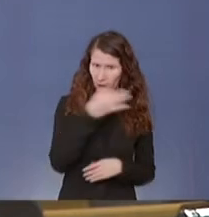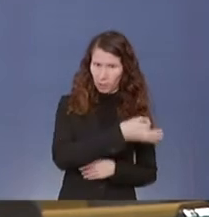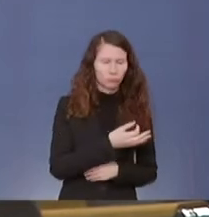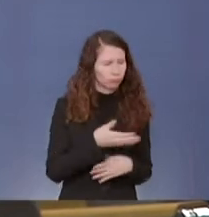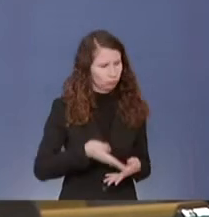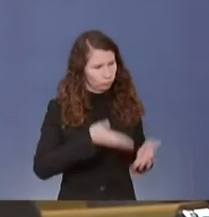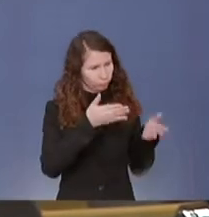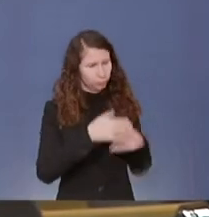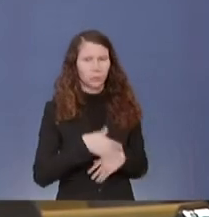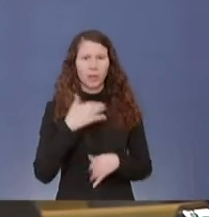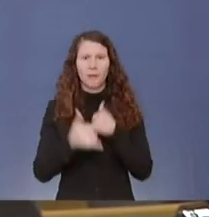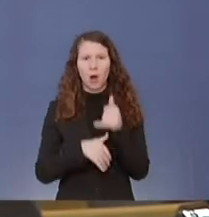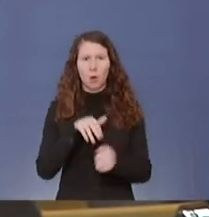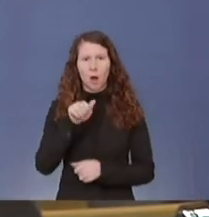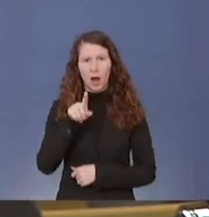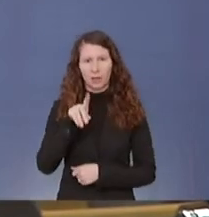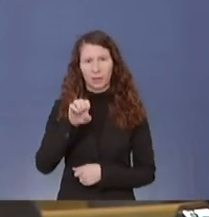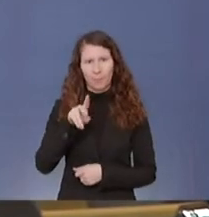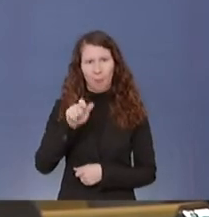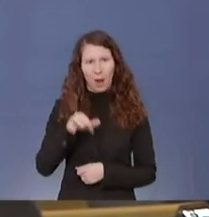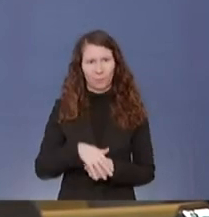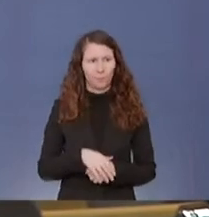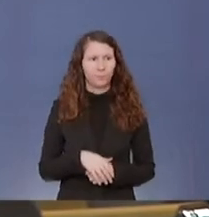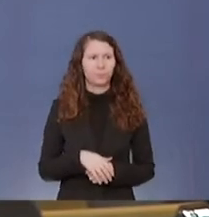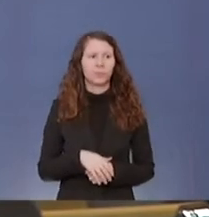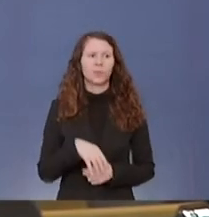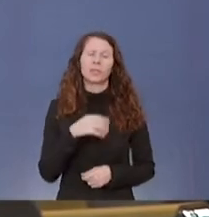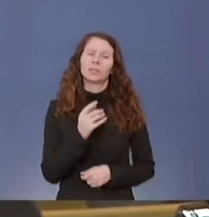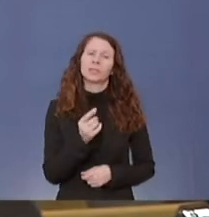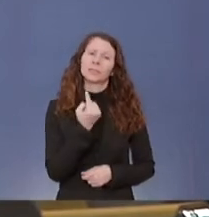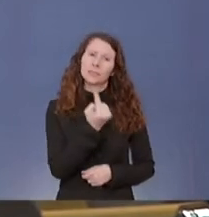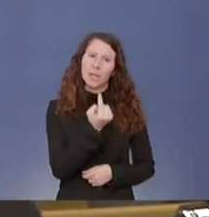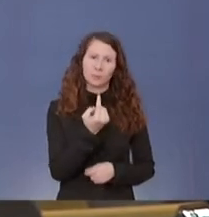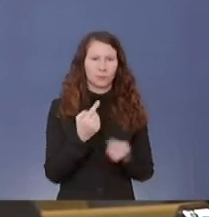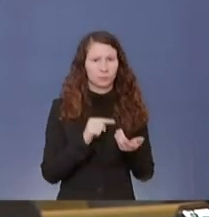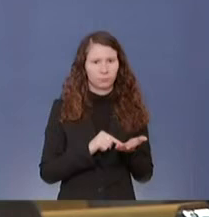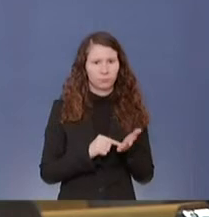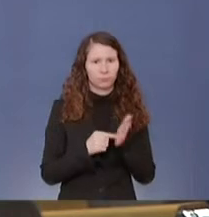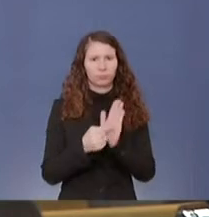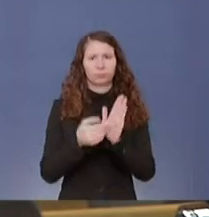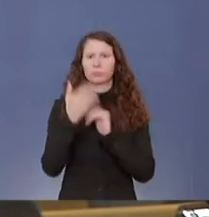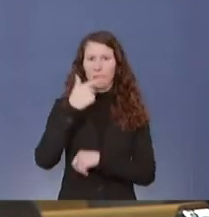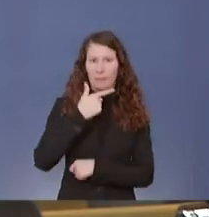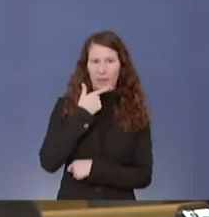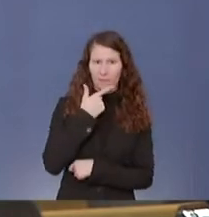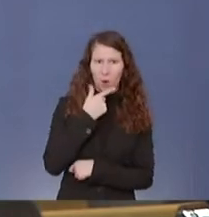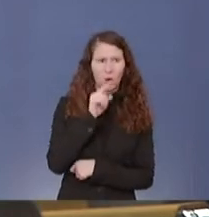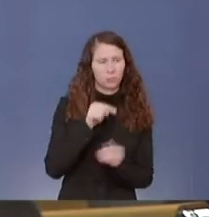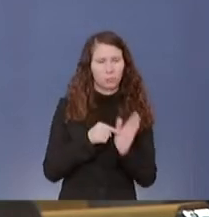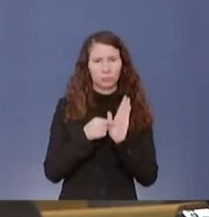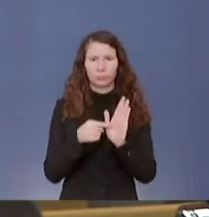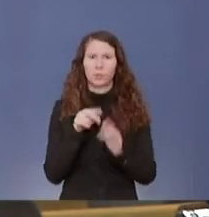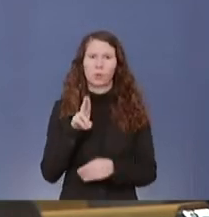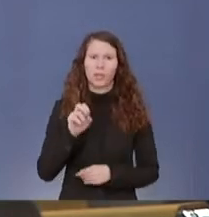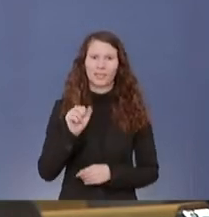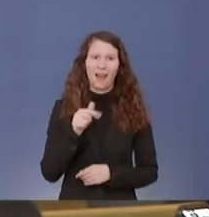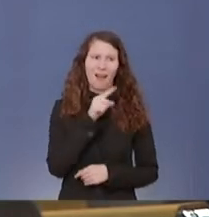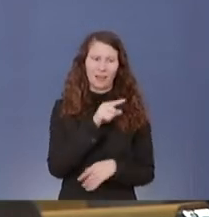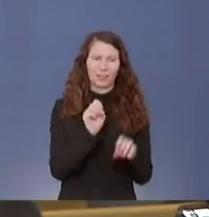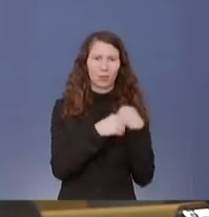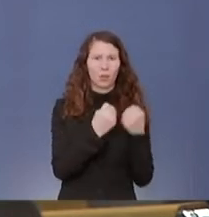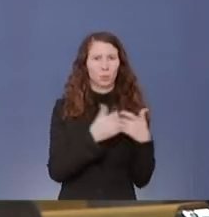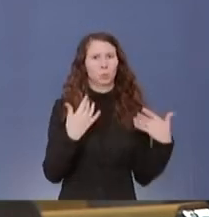Frau Adebar. Sie haben ja auch darauf aufmerksam gemacht, nach dem Mittwoch, dass die Situation in den USA kritisch ist